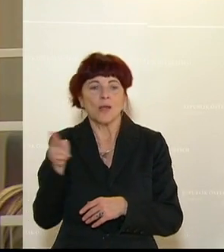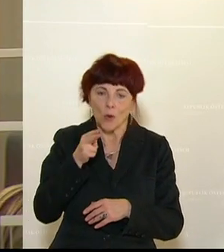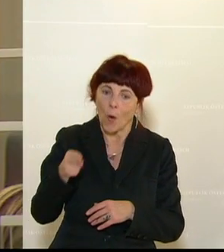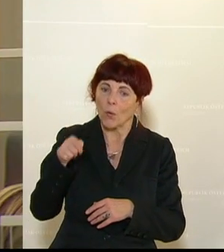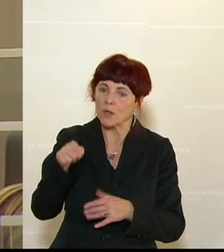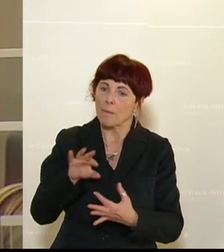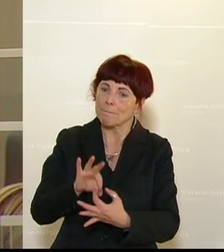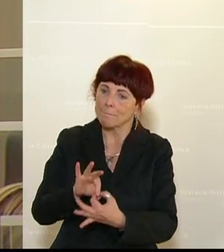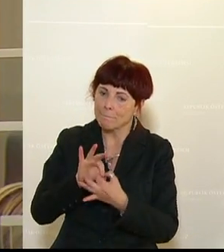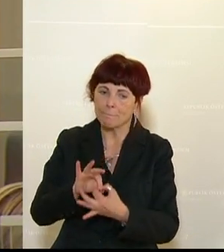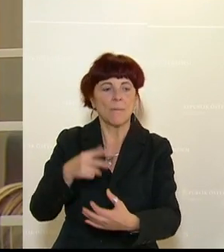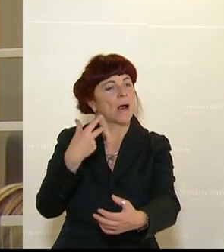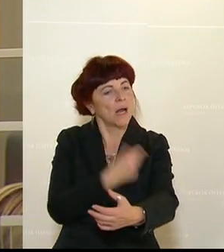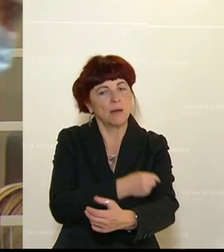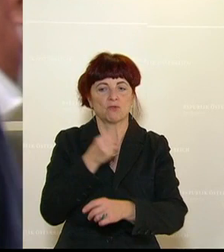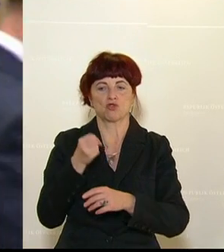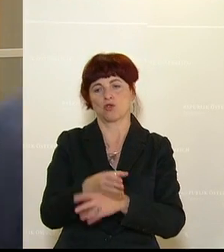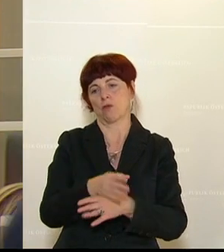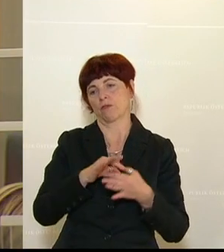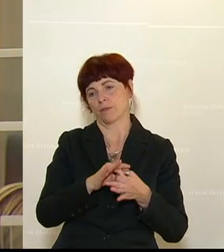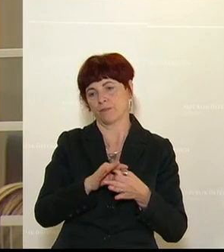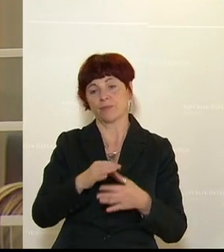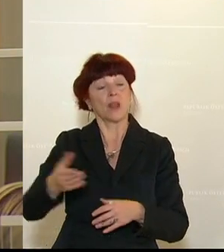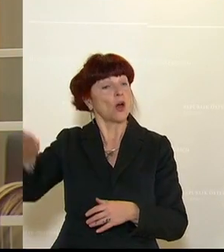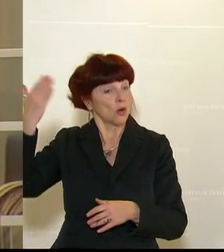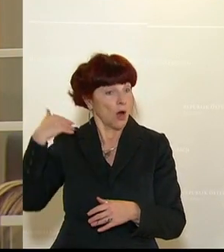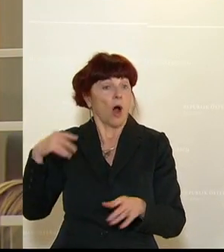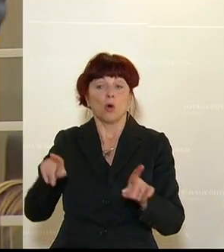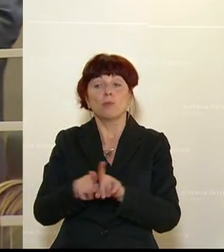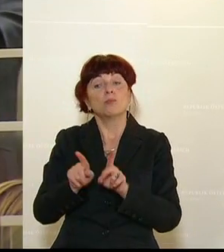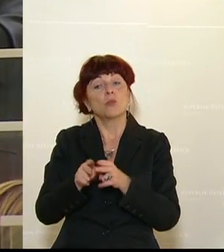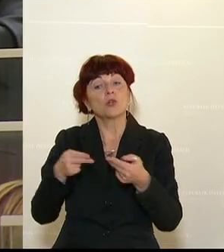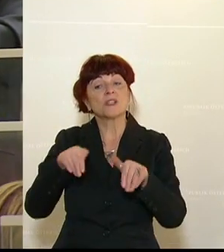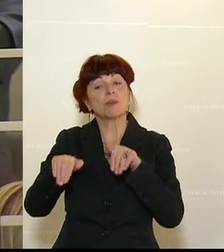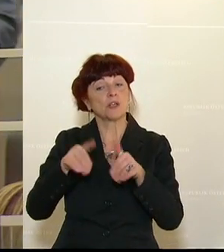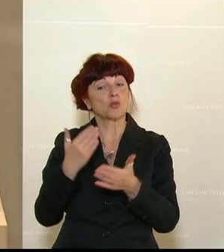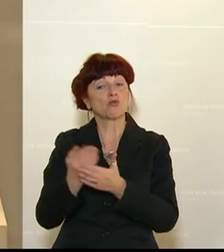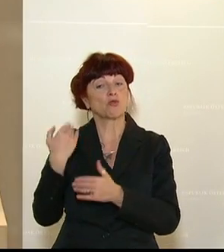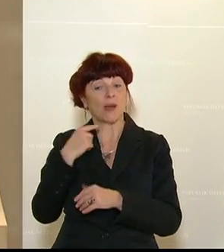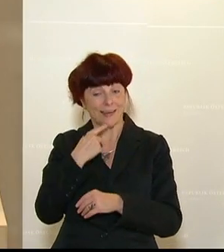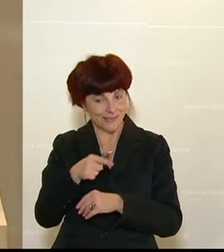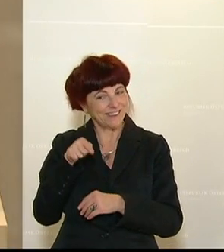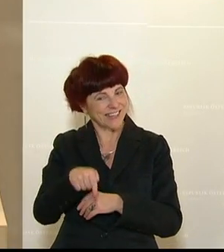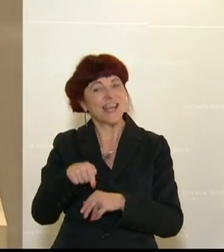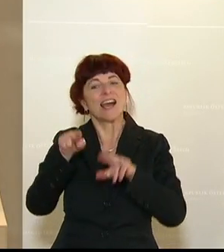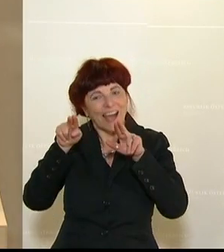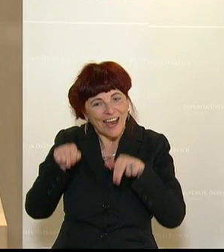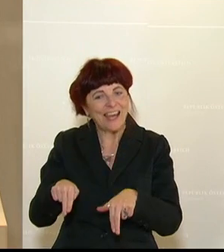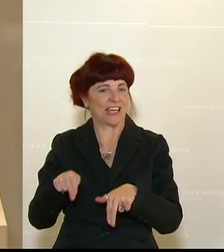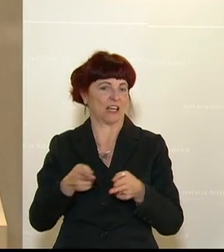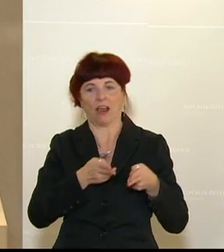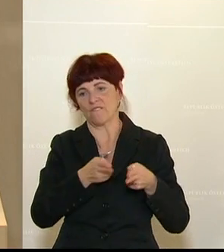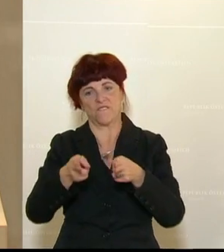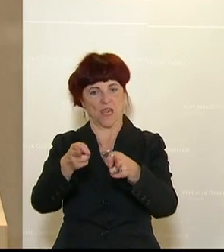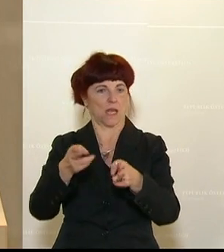Man sieht daran, wie wir auch heute gerade vorher von meinem Bundesminister gehört haben, dass das eine richtige Herangehensweise war, die sehr